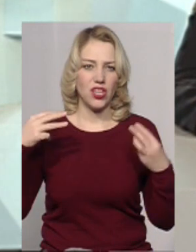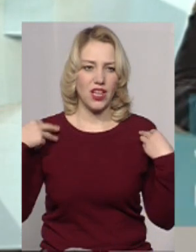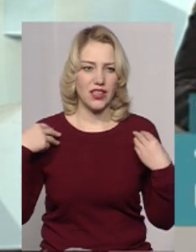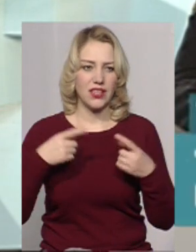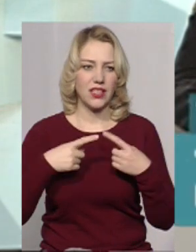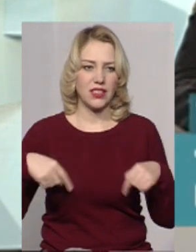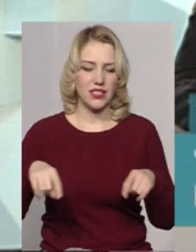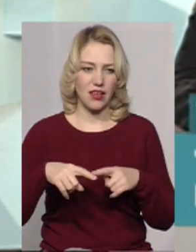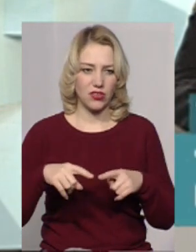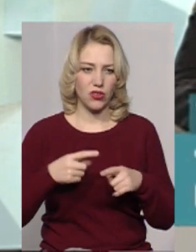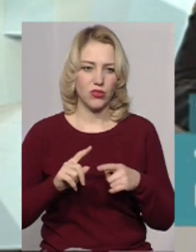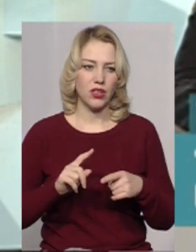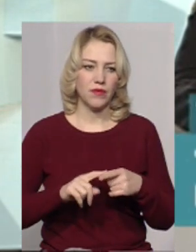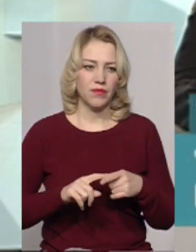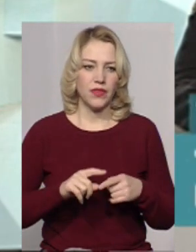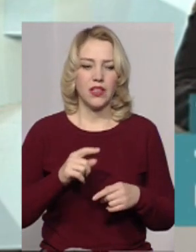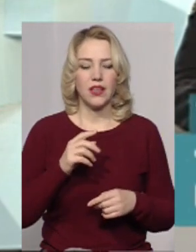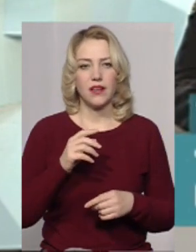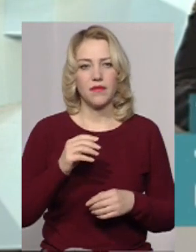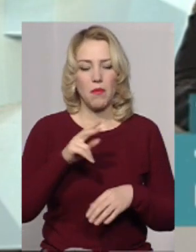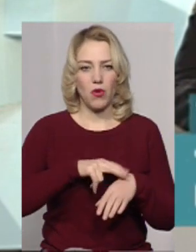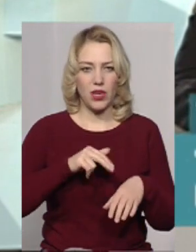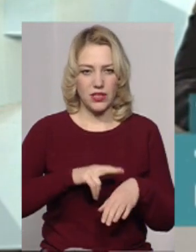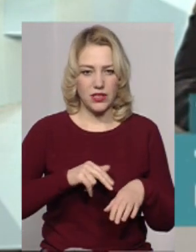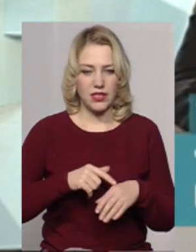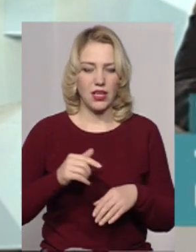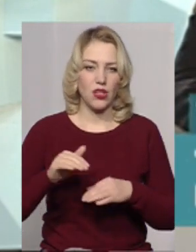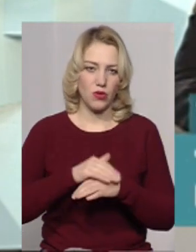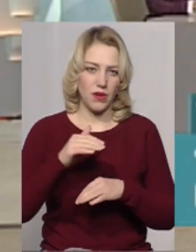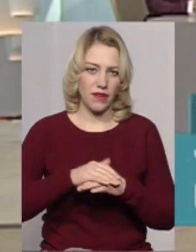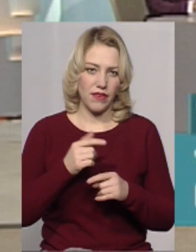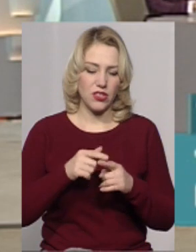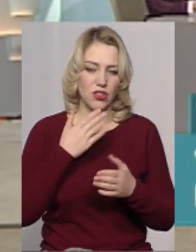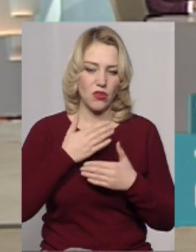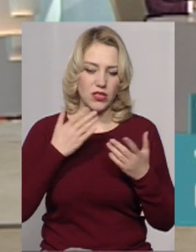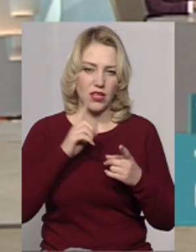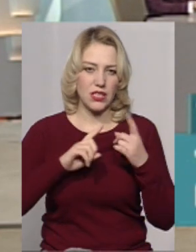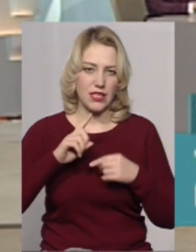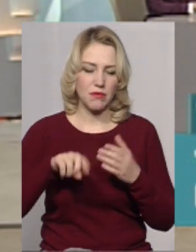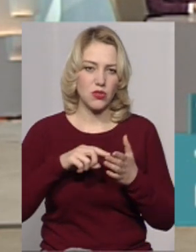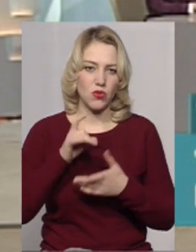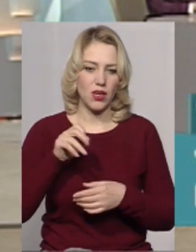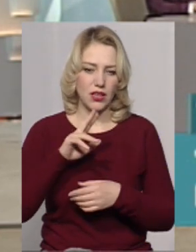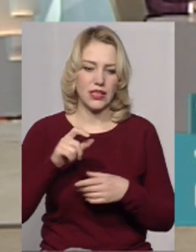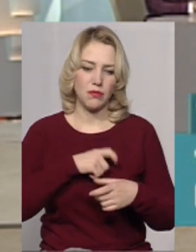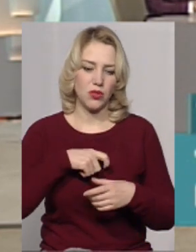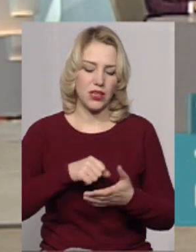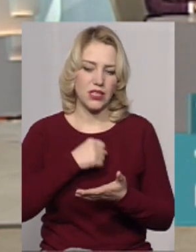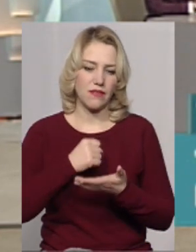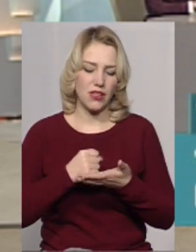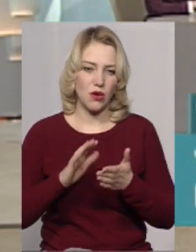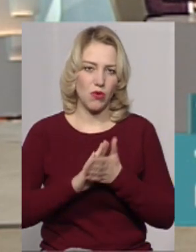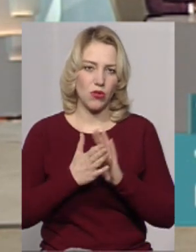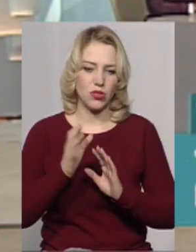поліції Віталієм Рашовим. Добрий вечір. Добрий вечір. На останній сесії міської ради депутати затвердили положення про